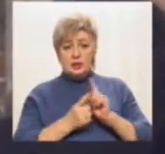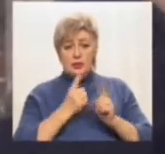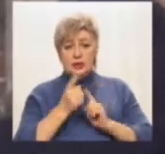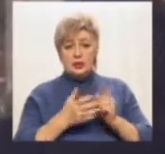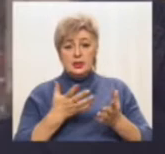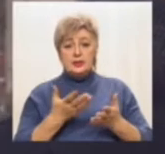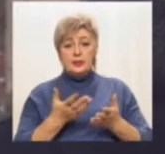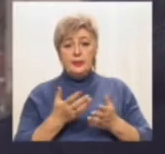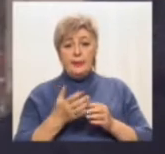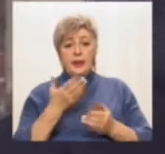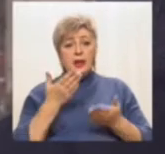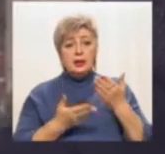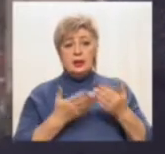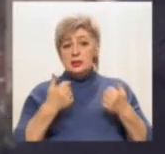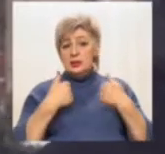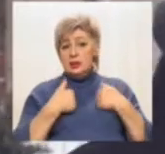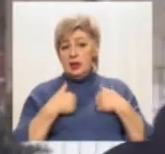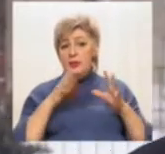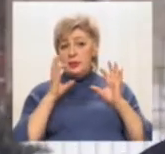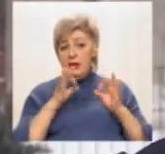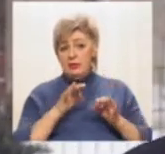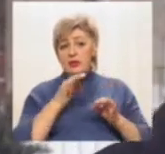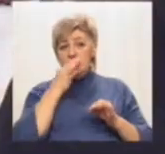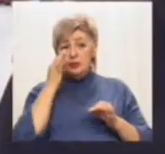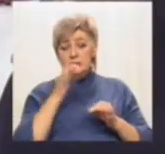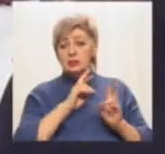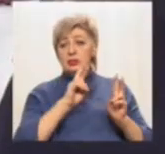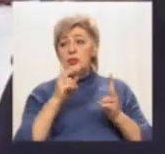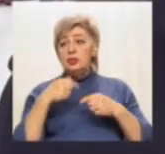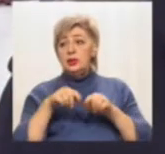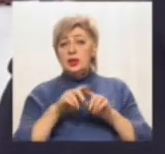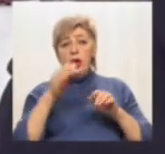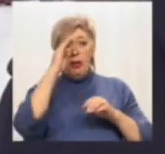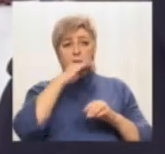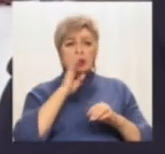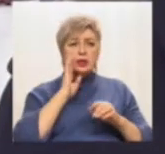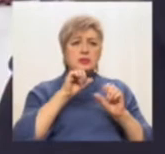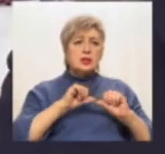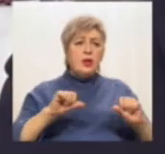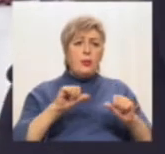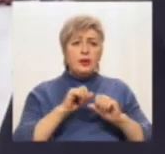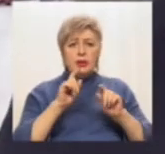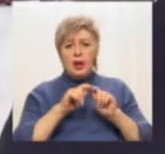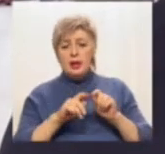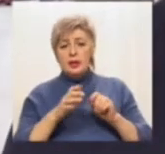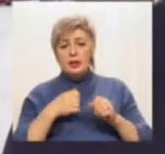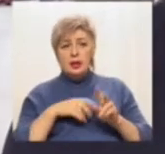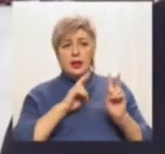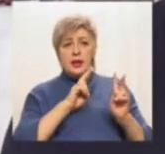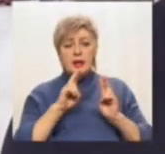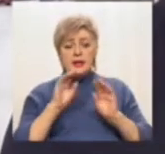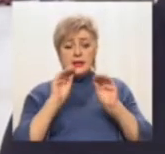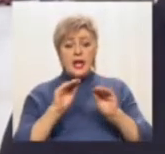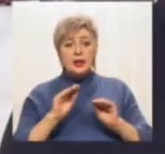комітету адміністрації, якщо я правильно висловлюся, хто вони такі, ми їх ніколи не бачили. Знаємо, що проводили якесь анкетування.